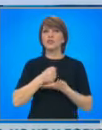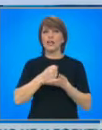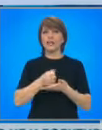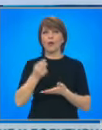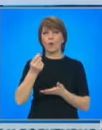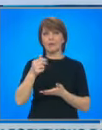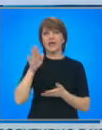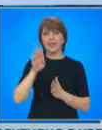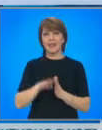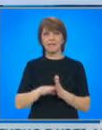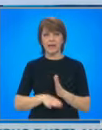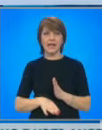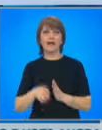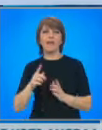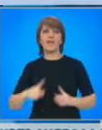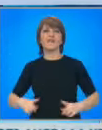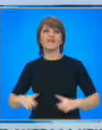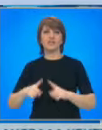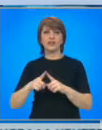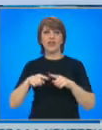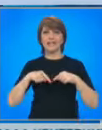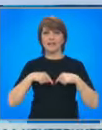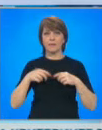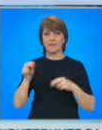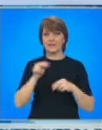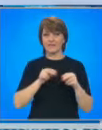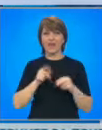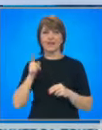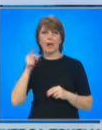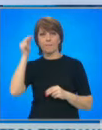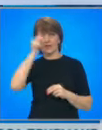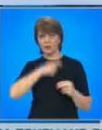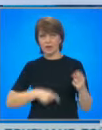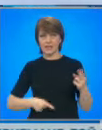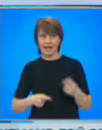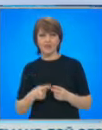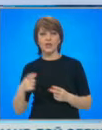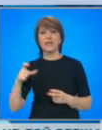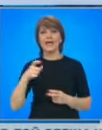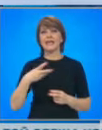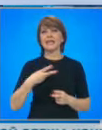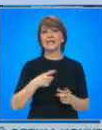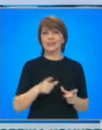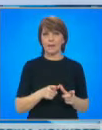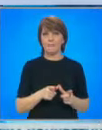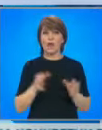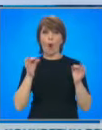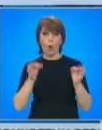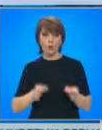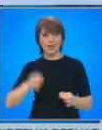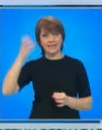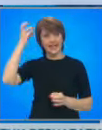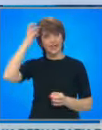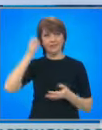бюджета на Висшия съдебен съвет на БНТ и СЕМ. Те гласуват закона за държавния бюджет на второ четене. Окончателно